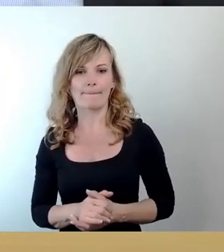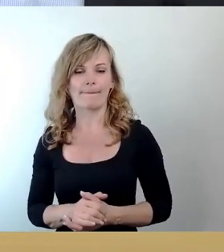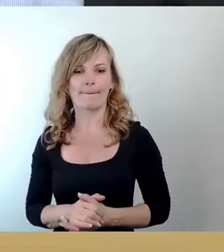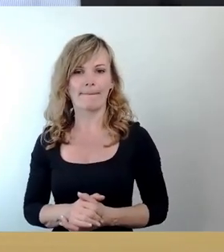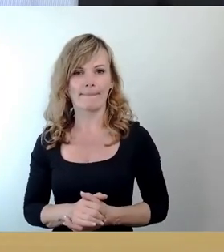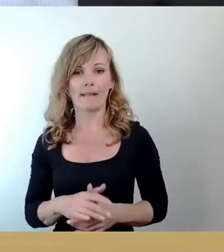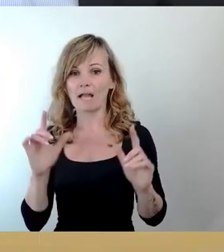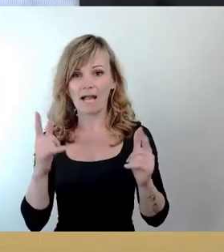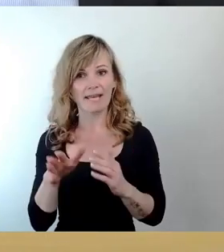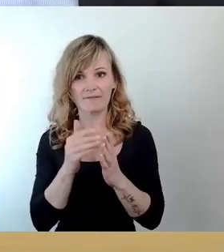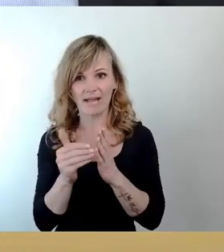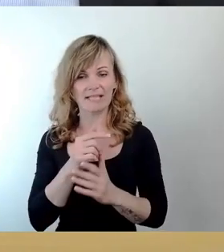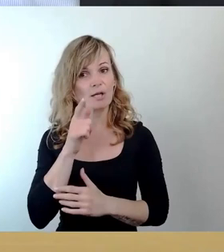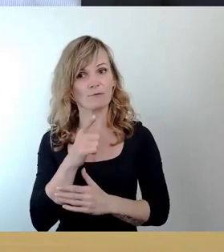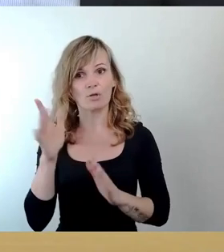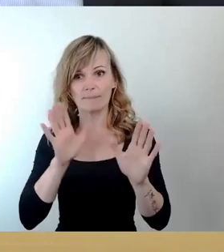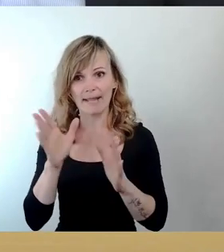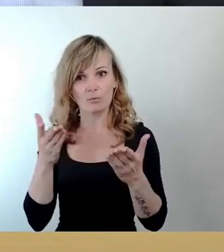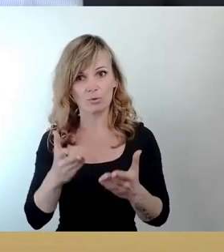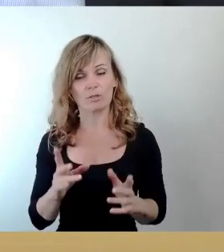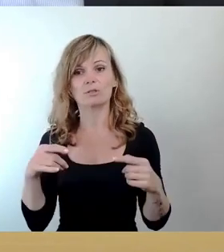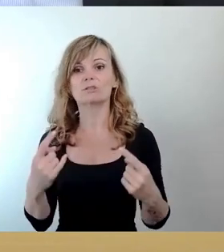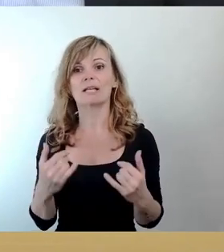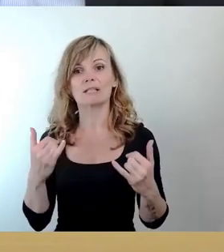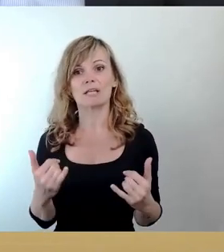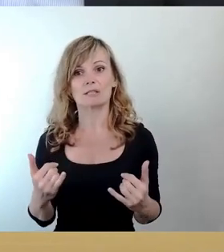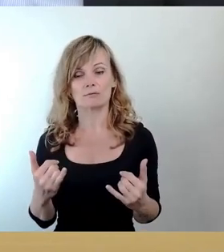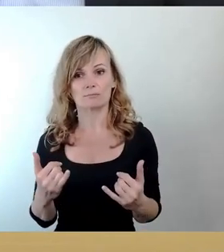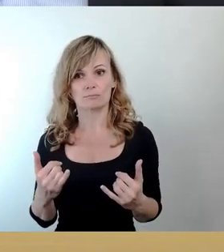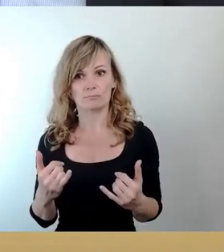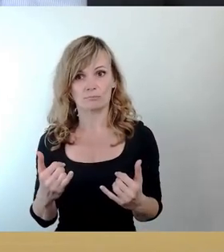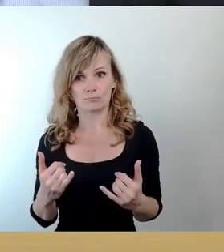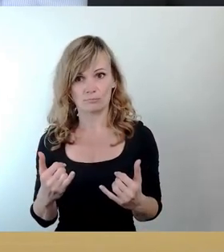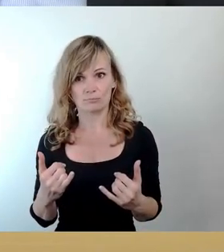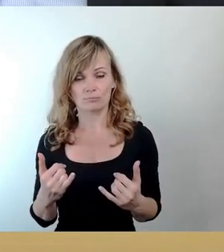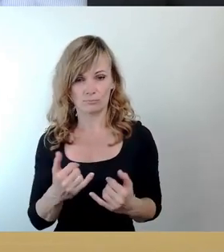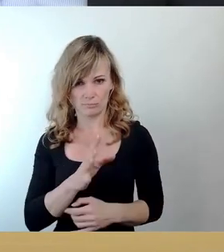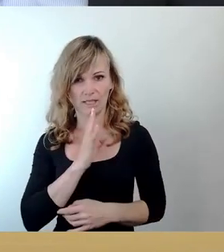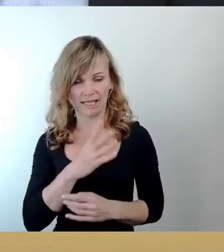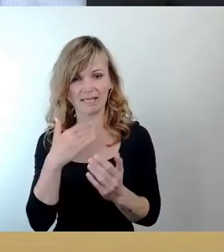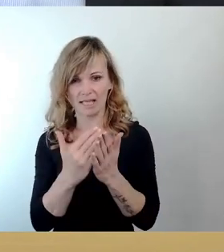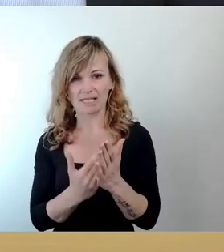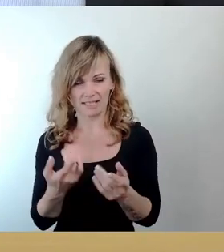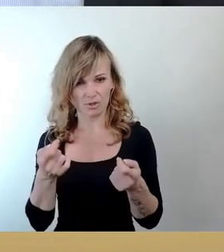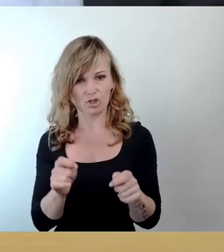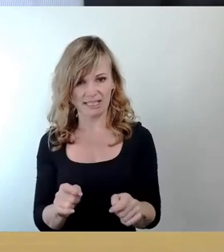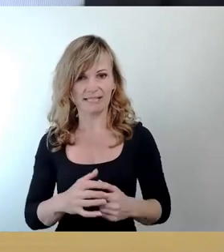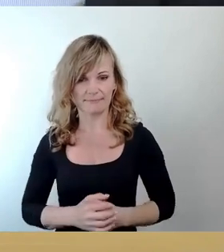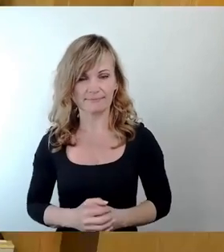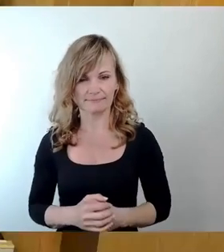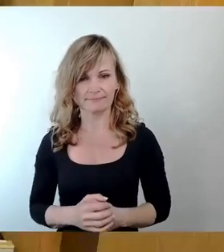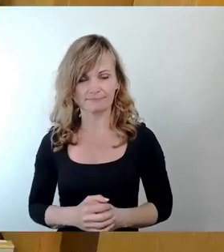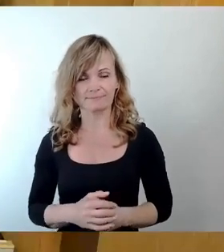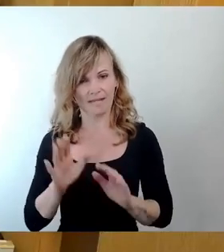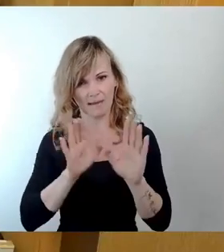weiteren Wortmeldungen jetzt mehr gibt, dann würden wir hier die Rednerliste schließen bzw. dann zur Abstimmung